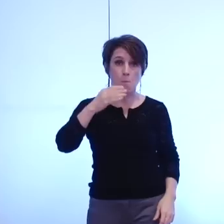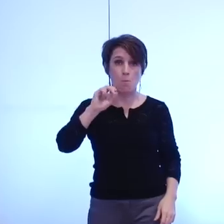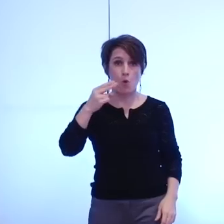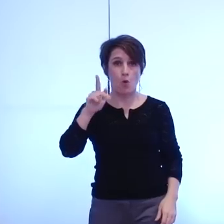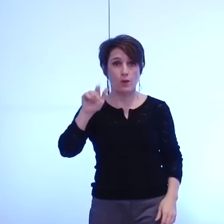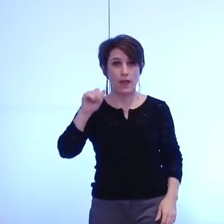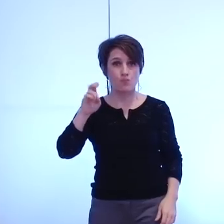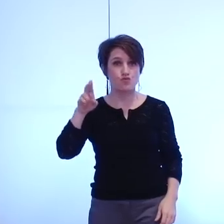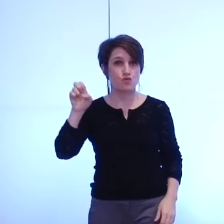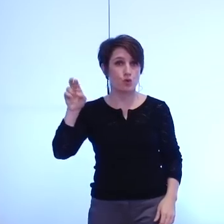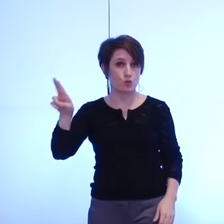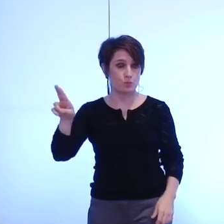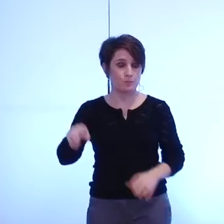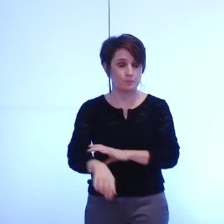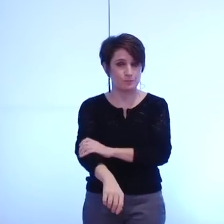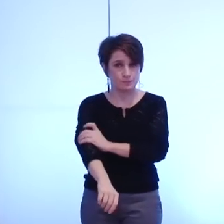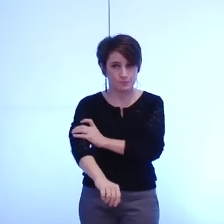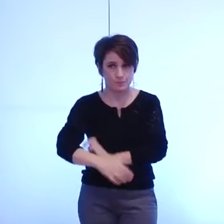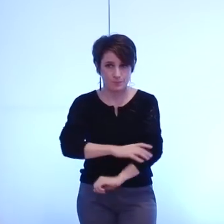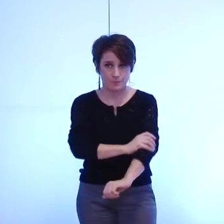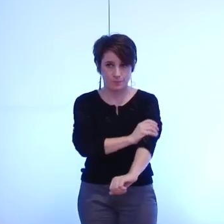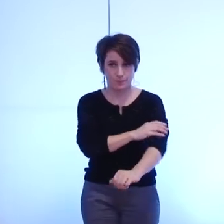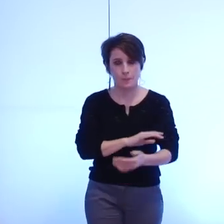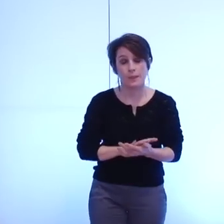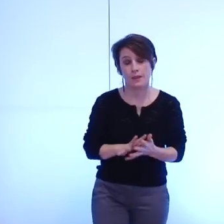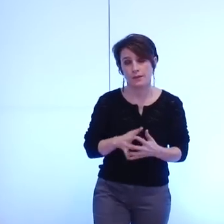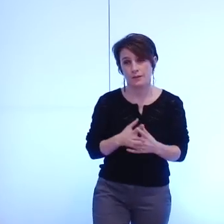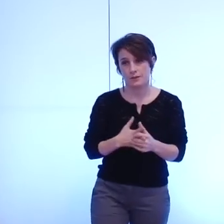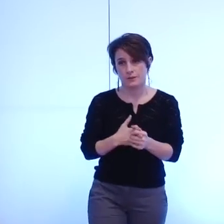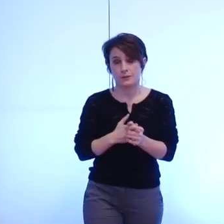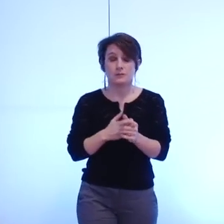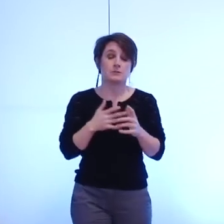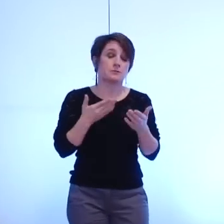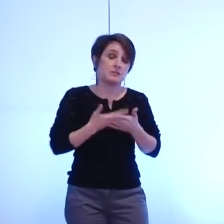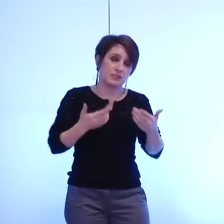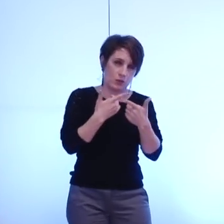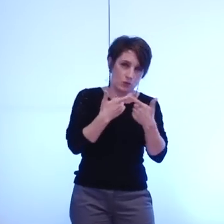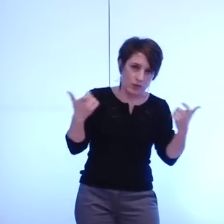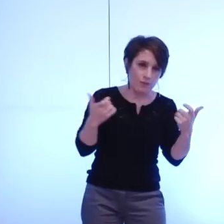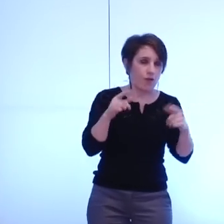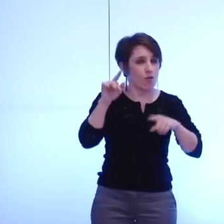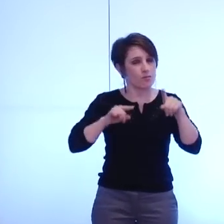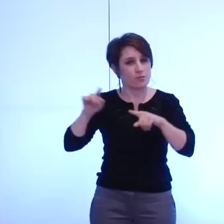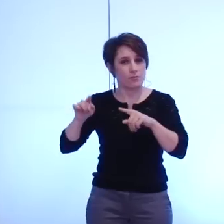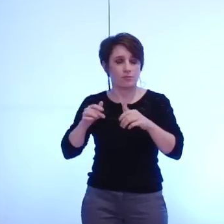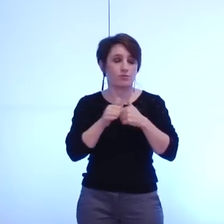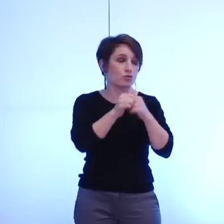donc plusieurs situations différentes suivant s'il s'agit d'établissements publics d'entreprises publiques ou de contrats comme vous l'avez dit Monsieur